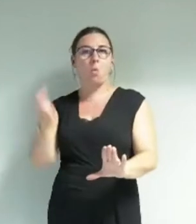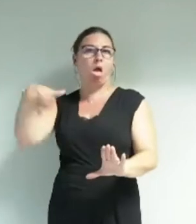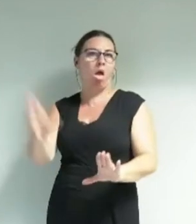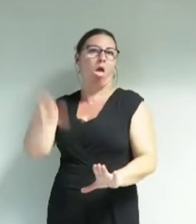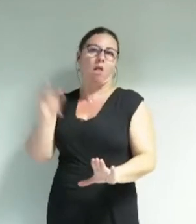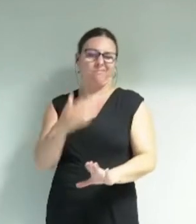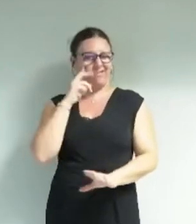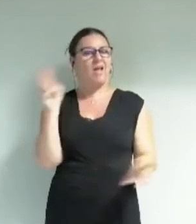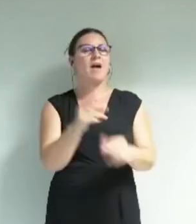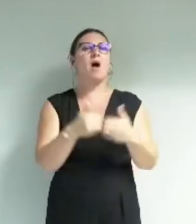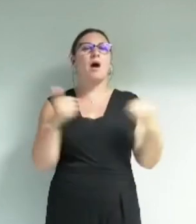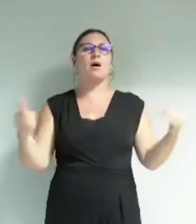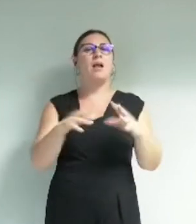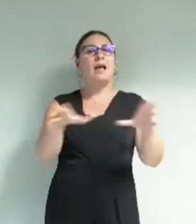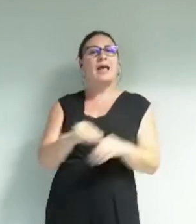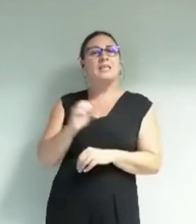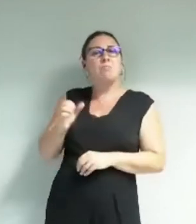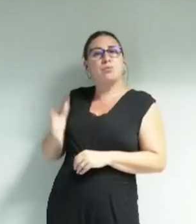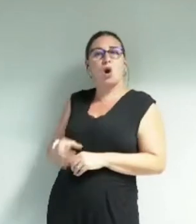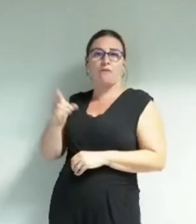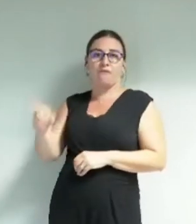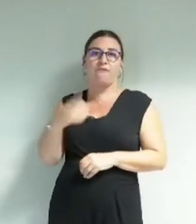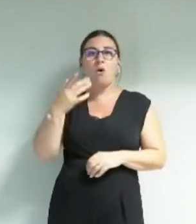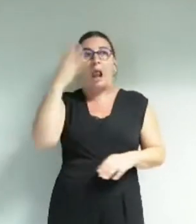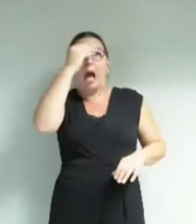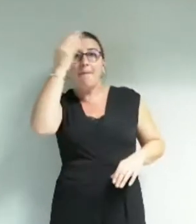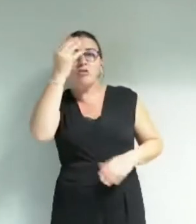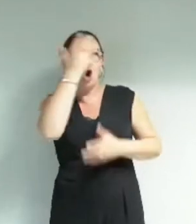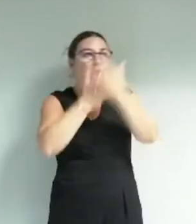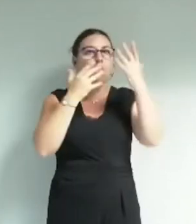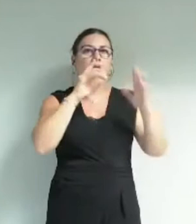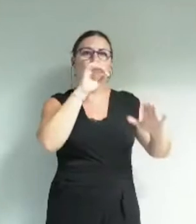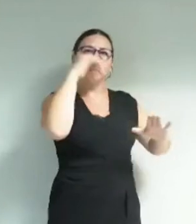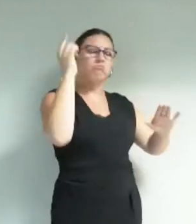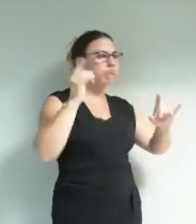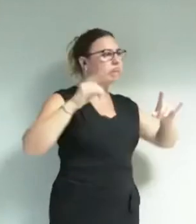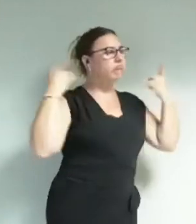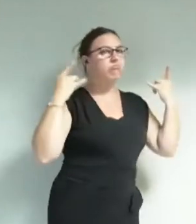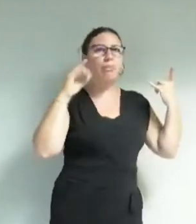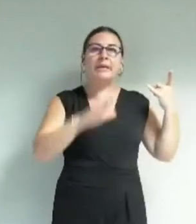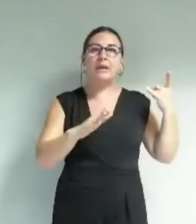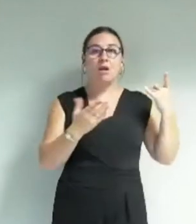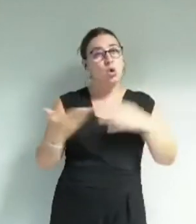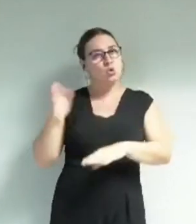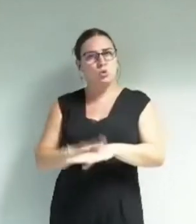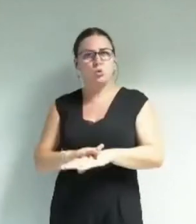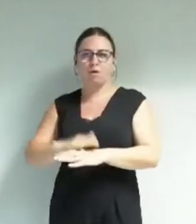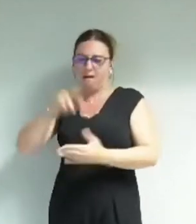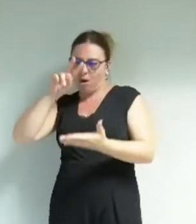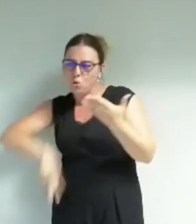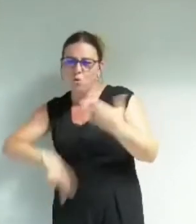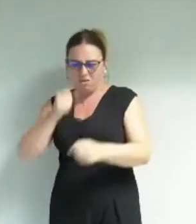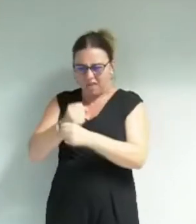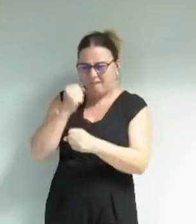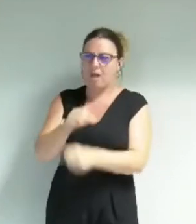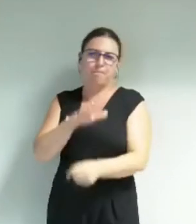L'équipe d'Éric Piole a d'abord péché par amateurisme et arrogance faute d'avoir travaillé lu et consulté.